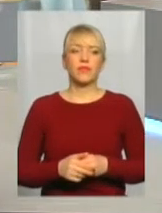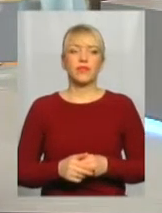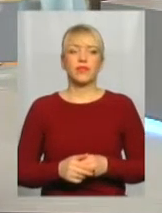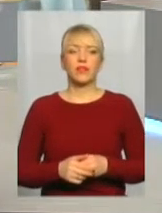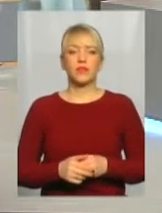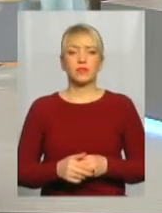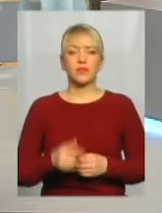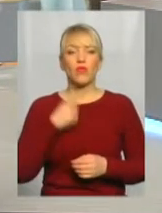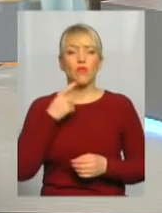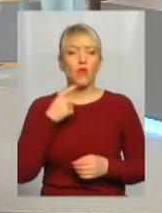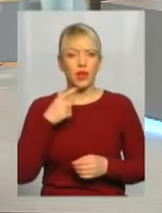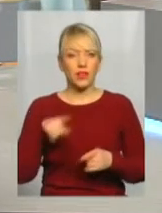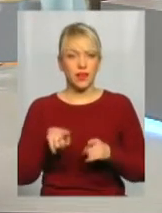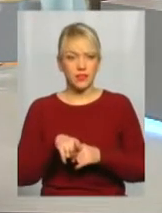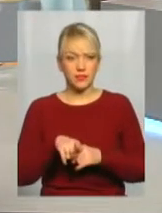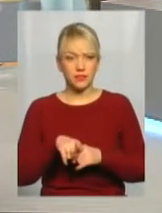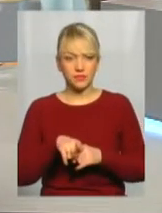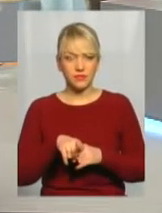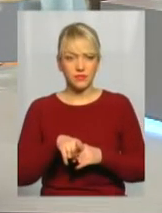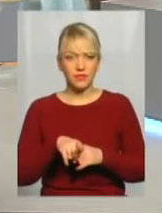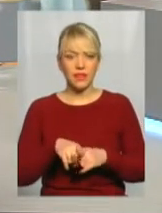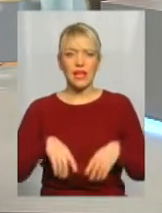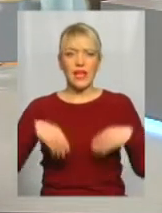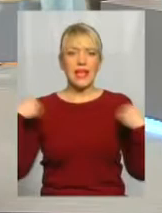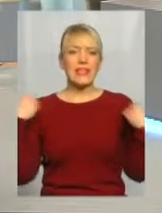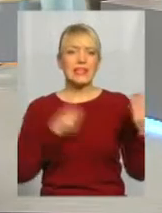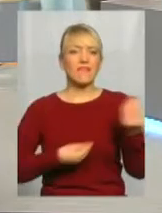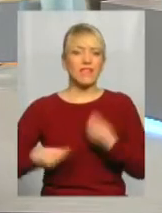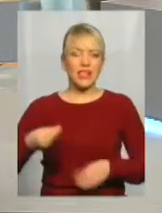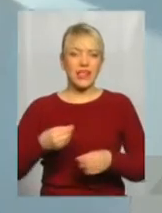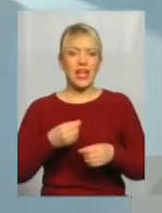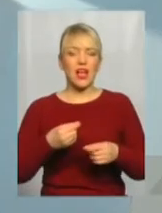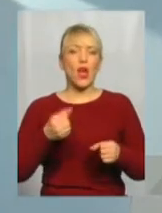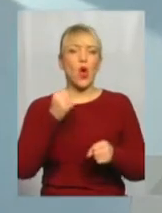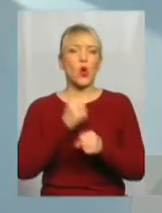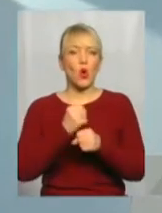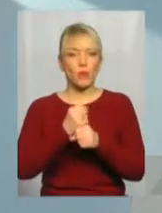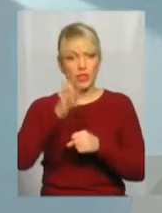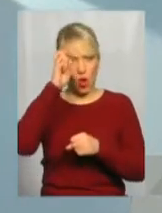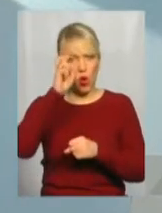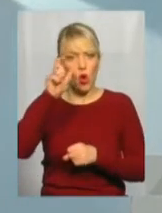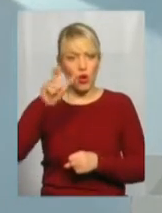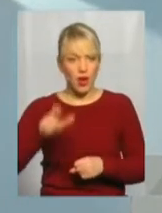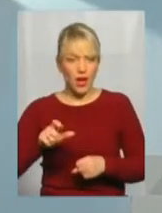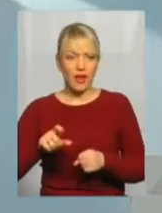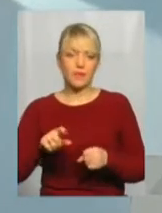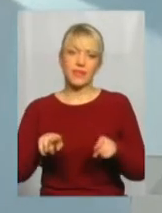примовка, так? Кажуть, свита робить короля, так? А так чи інакше